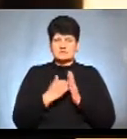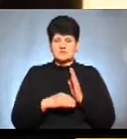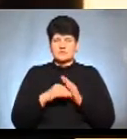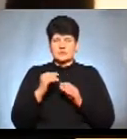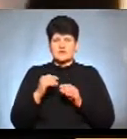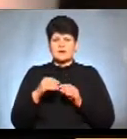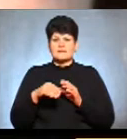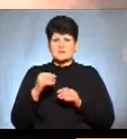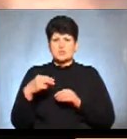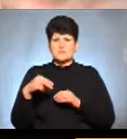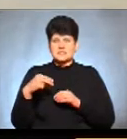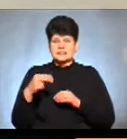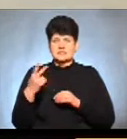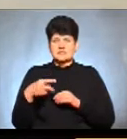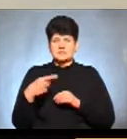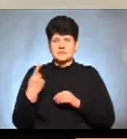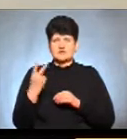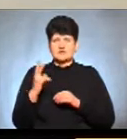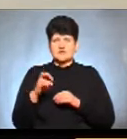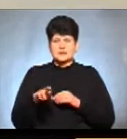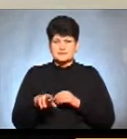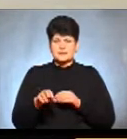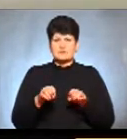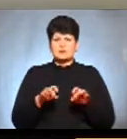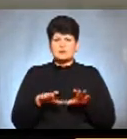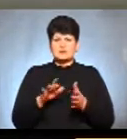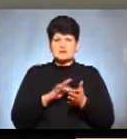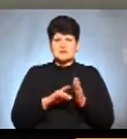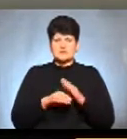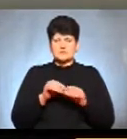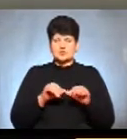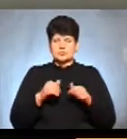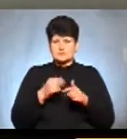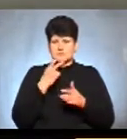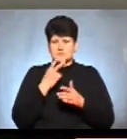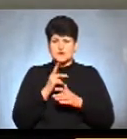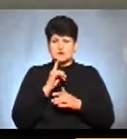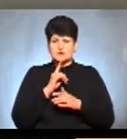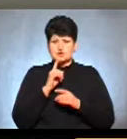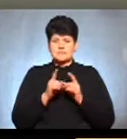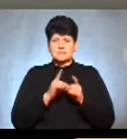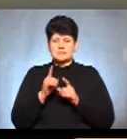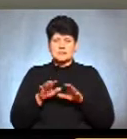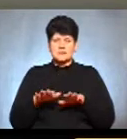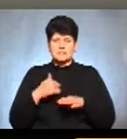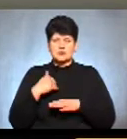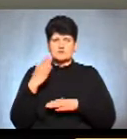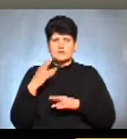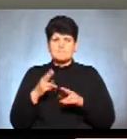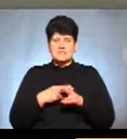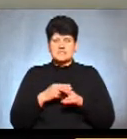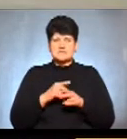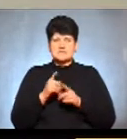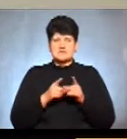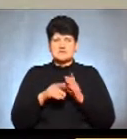президента 21 квітня. Постановлю Центральної виборчої комісії передбачена тимчасова зміна місця голосування без зміни виборчої